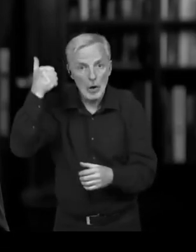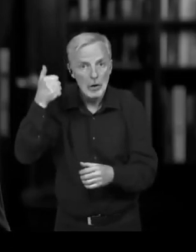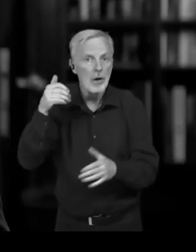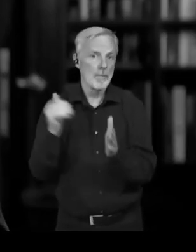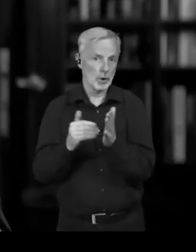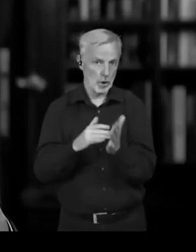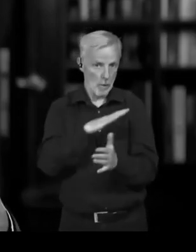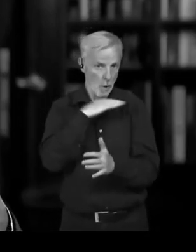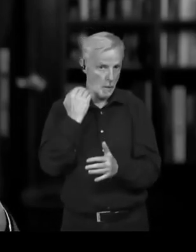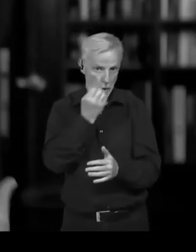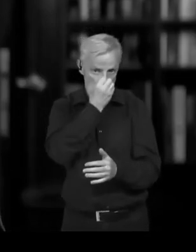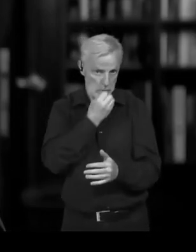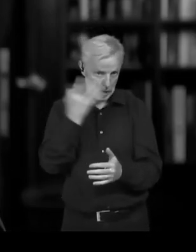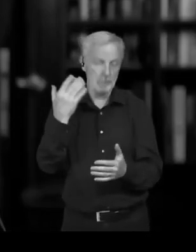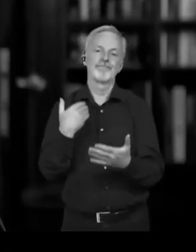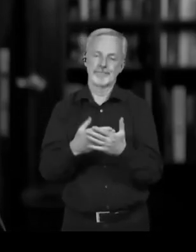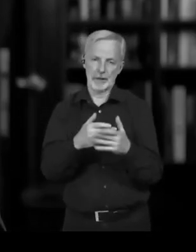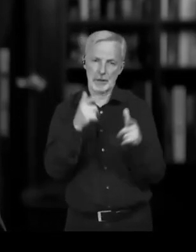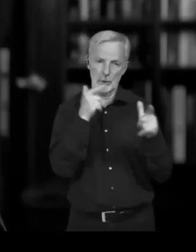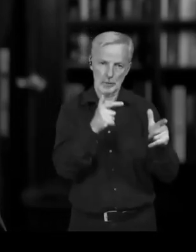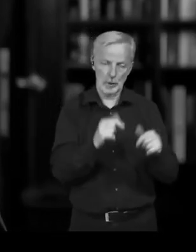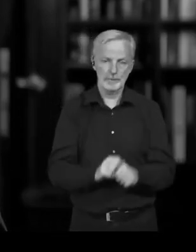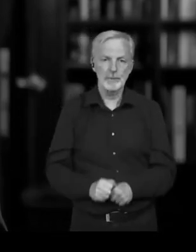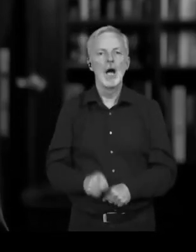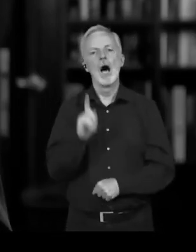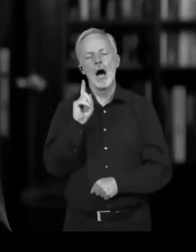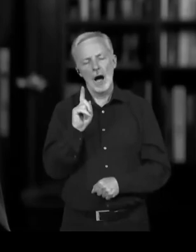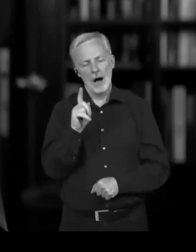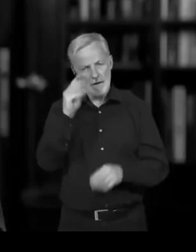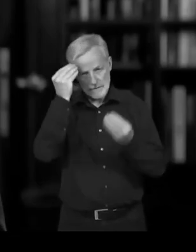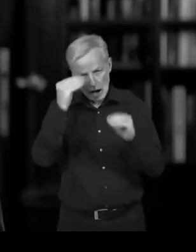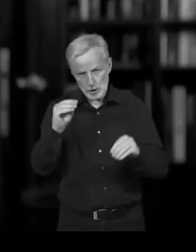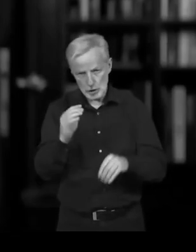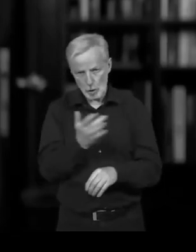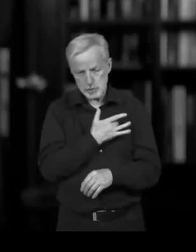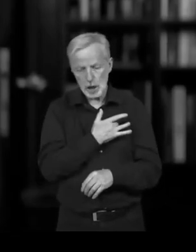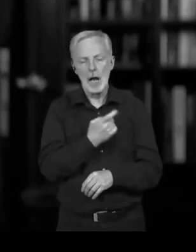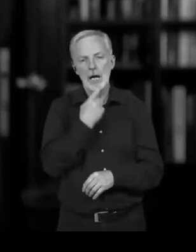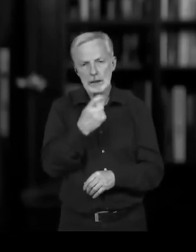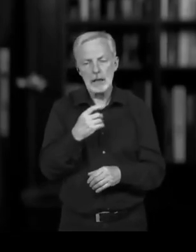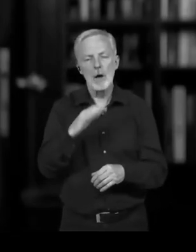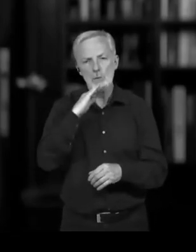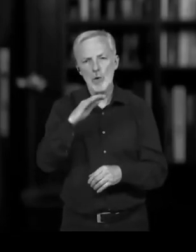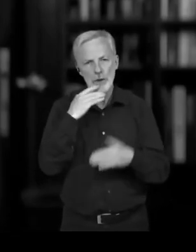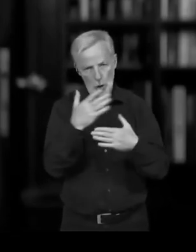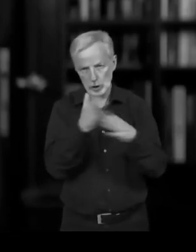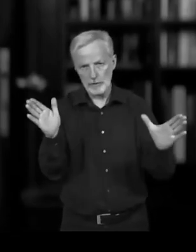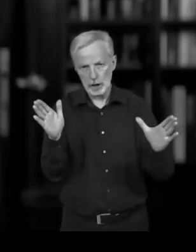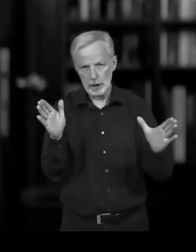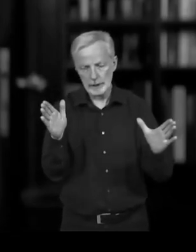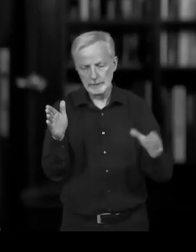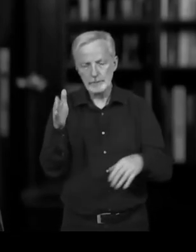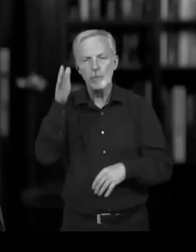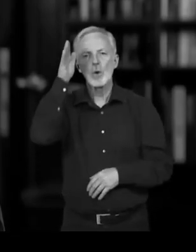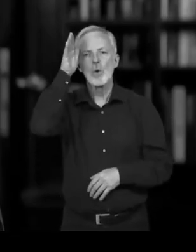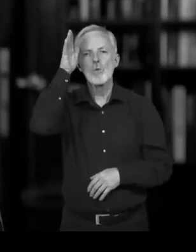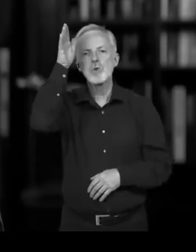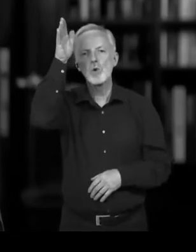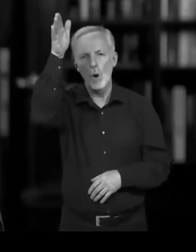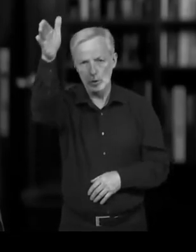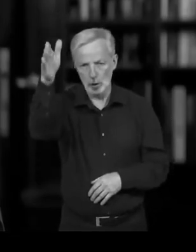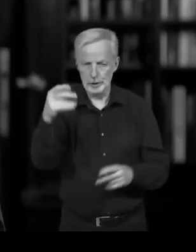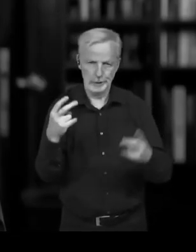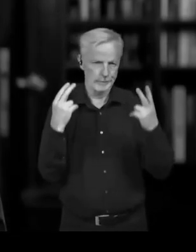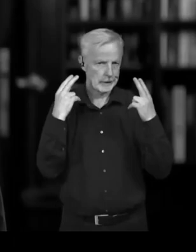koruny a teď dočasně díky České národní bance, která absolutně nezvažovála žádné kroky ani předtím, ani teď, ani možná v budoucnu.